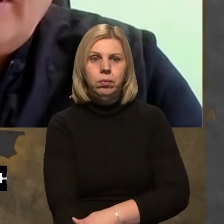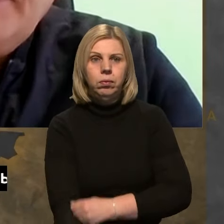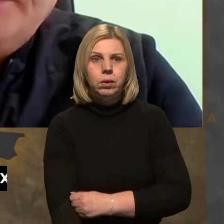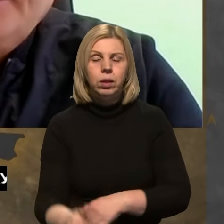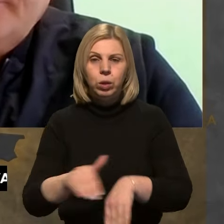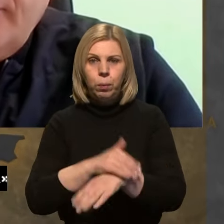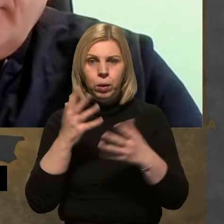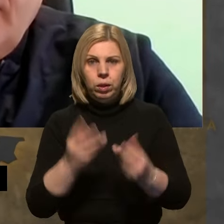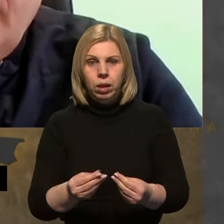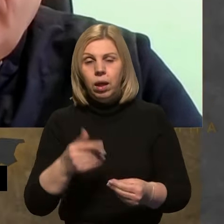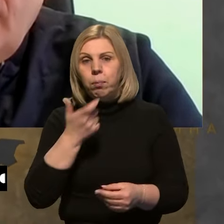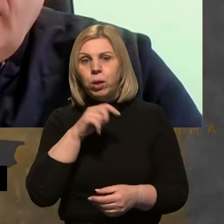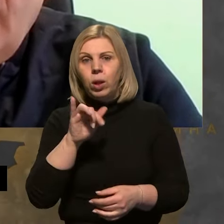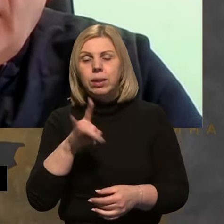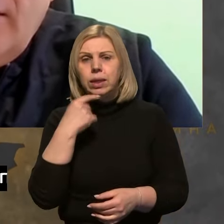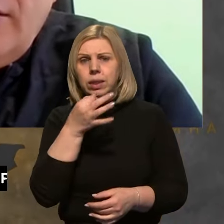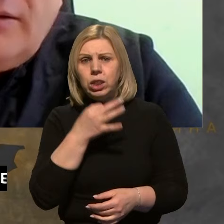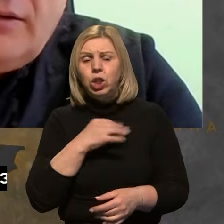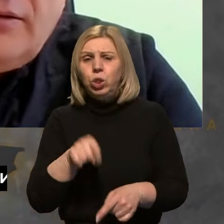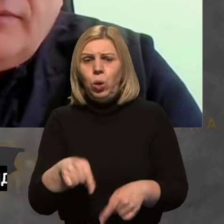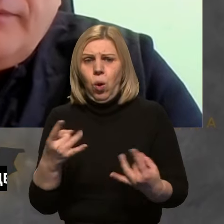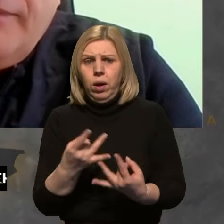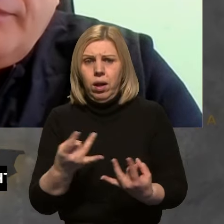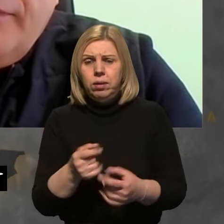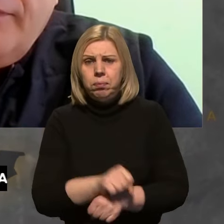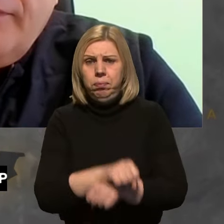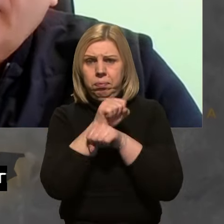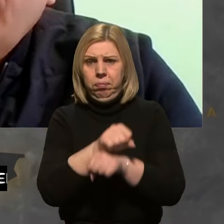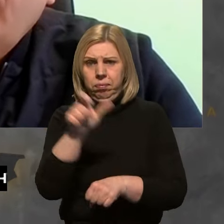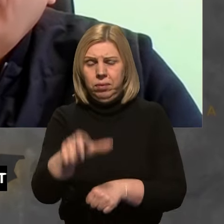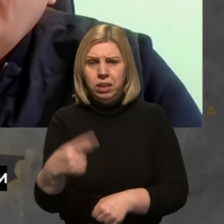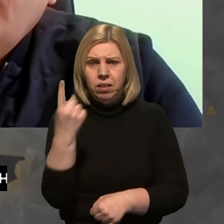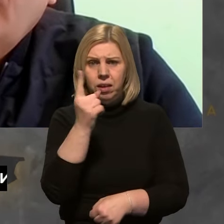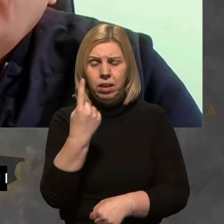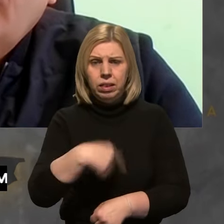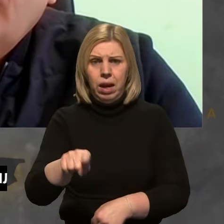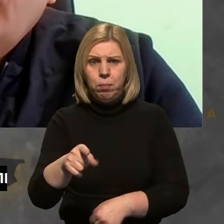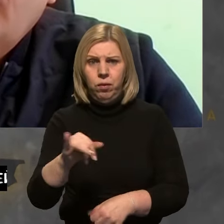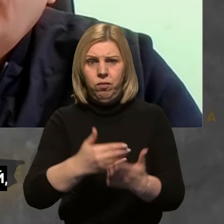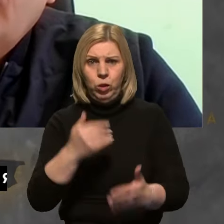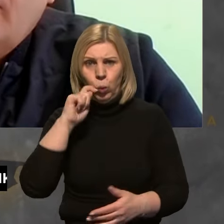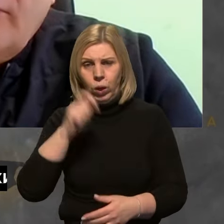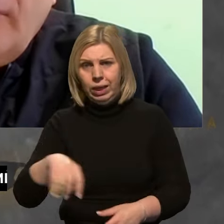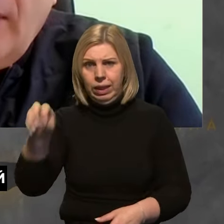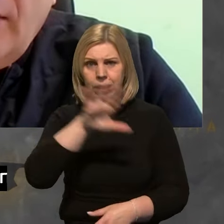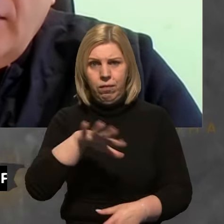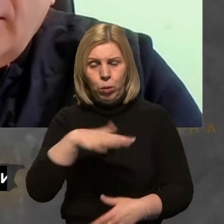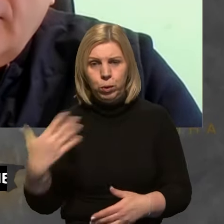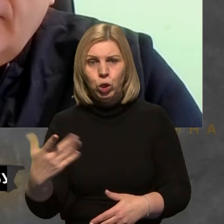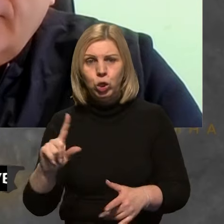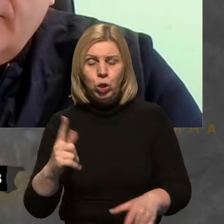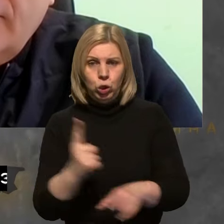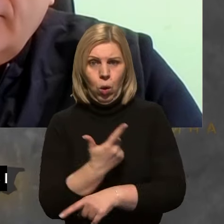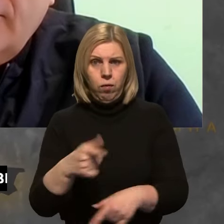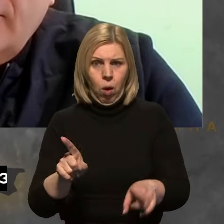Доброго дня. Пан Олександр, розкажіть, будь ласка, що цього разу мітингувальники вимагають від української та європейської сторони, що знову